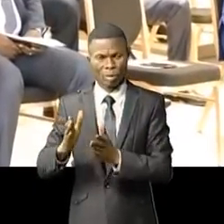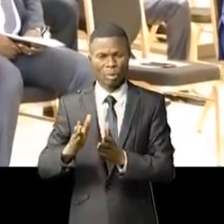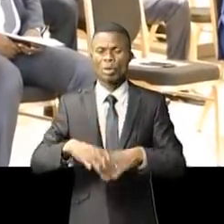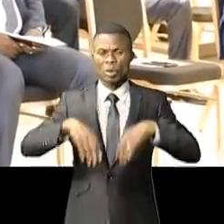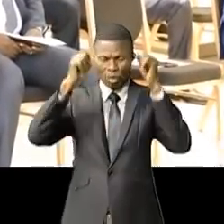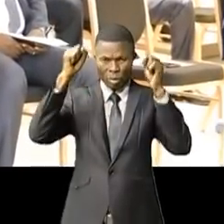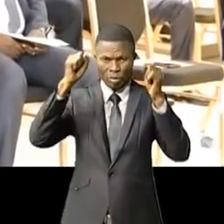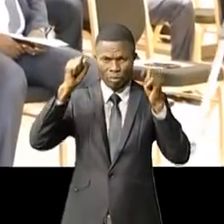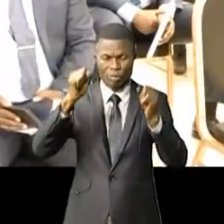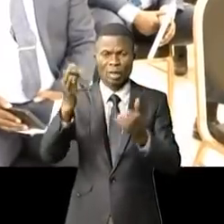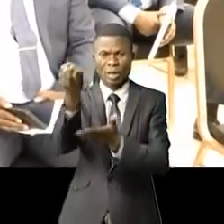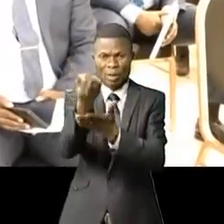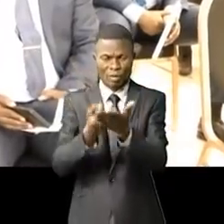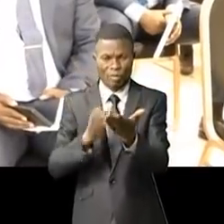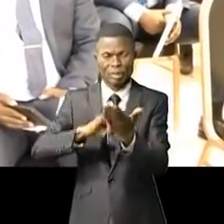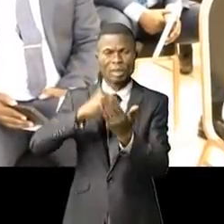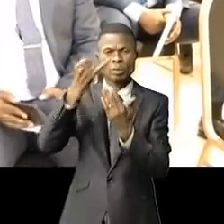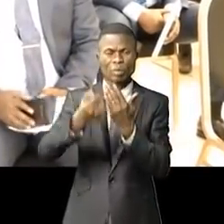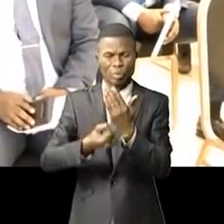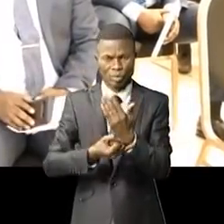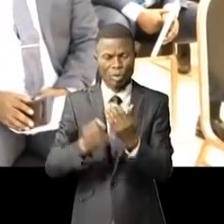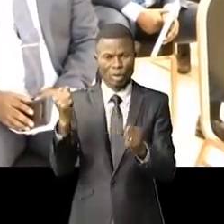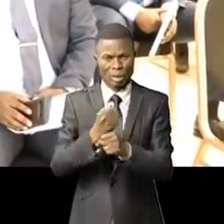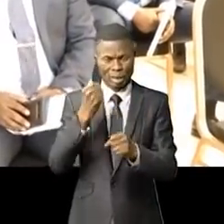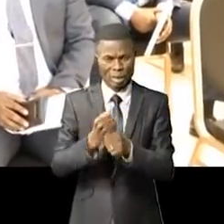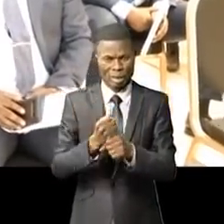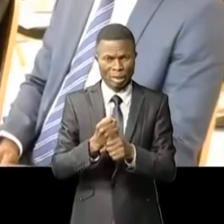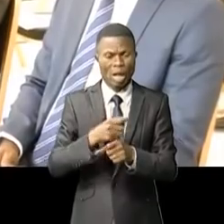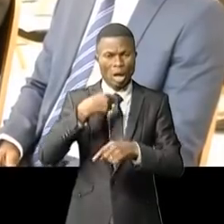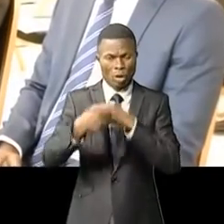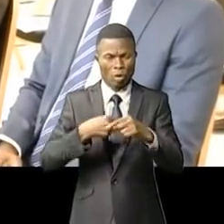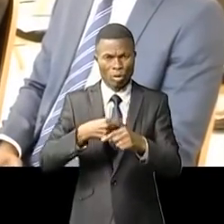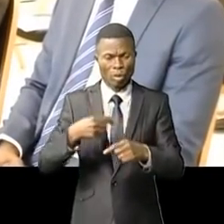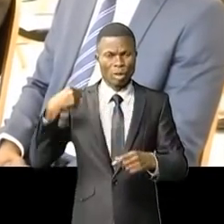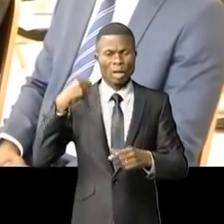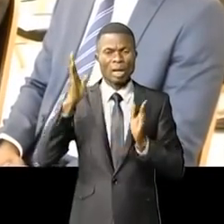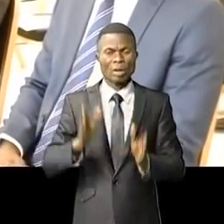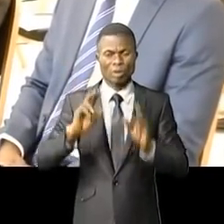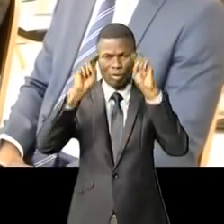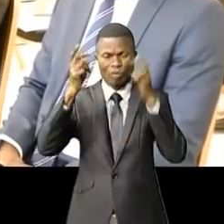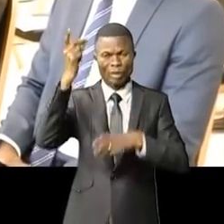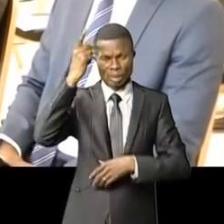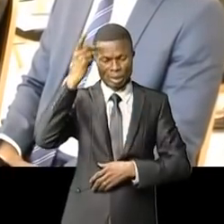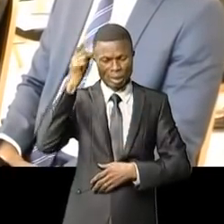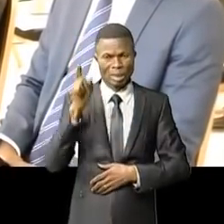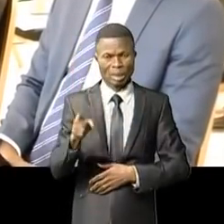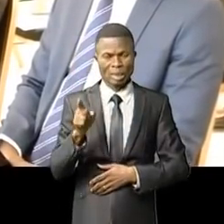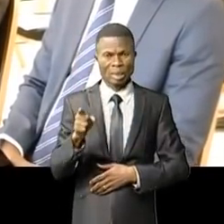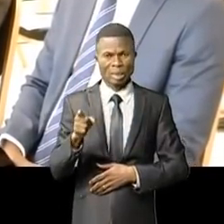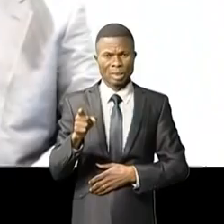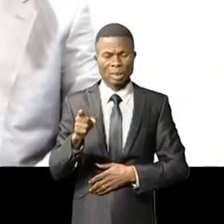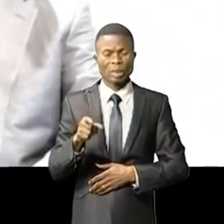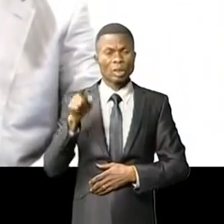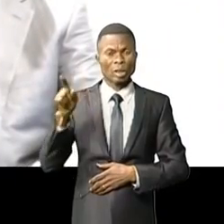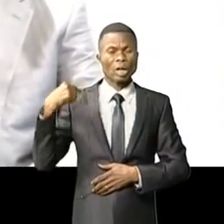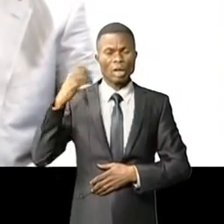validation des fiches du projet. Ces travaux ont été lancés par le gouverneur de la ville Gentini Ngobila. Ces